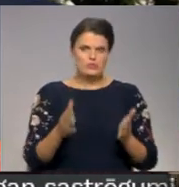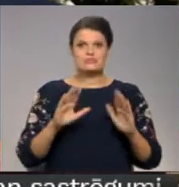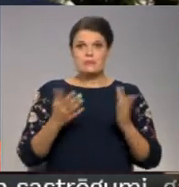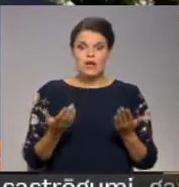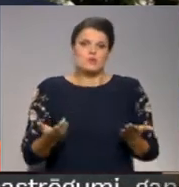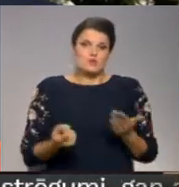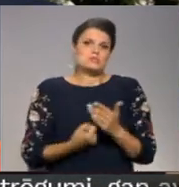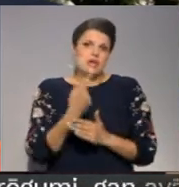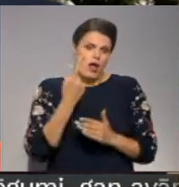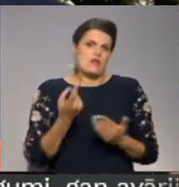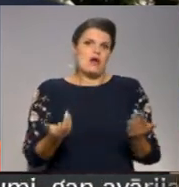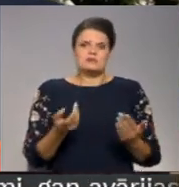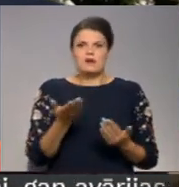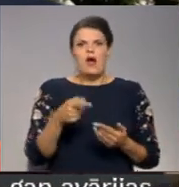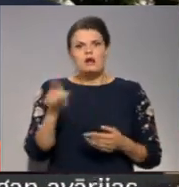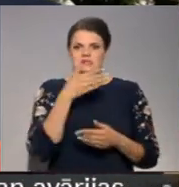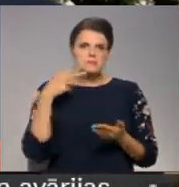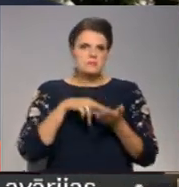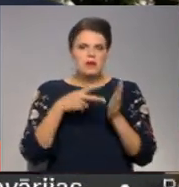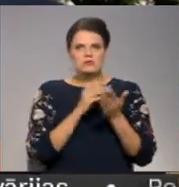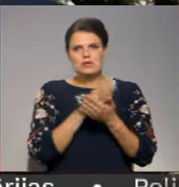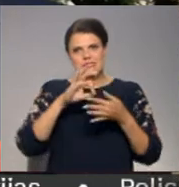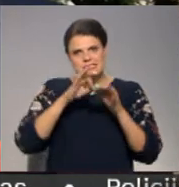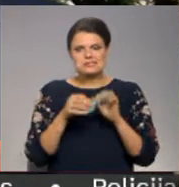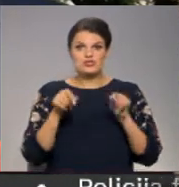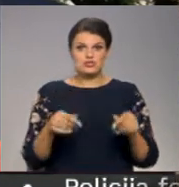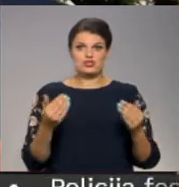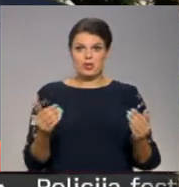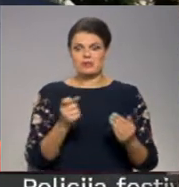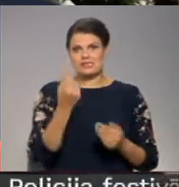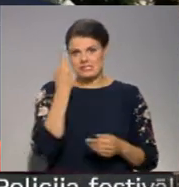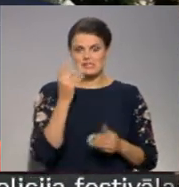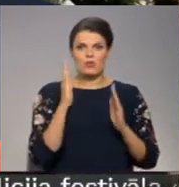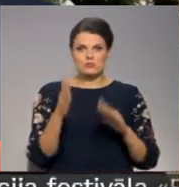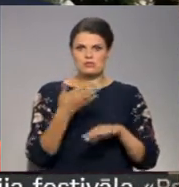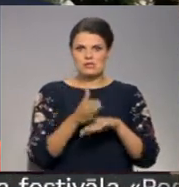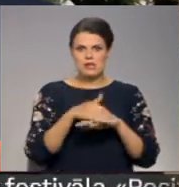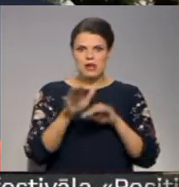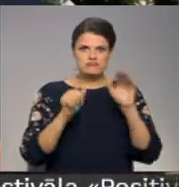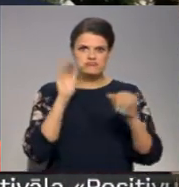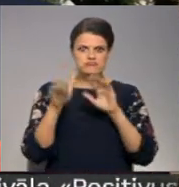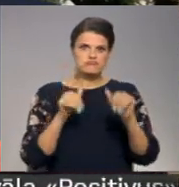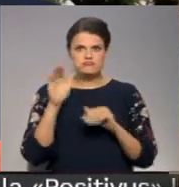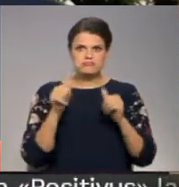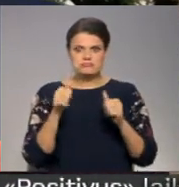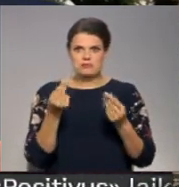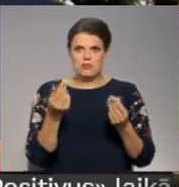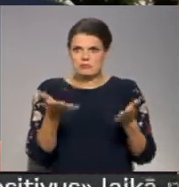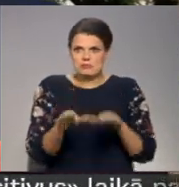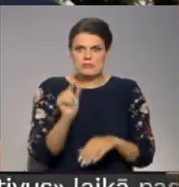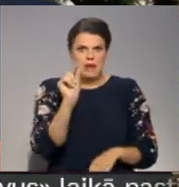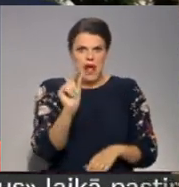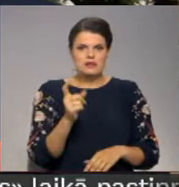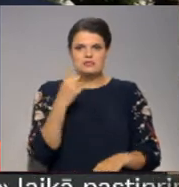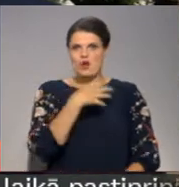tā ir sanācis, kad kāds nav paplānojis un noredzējis, ka šajā brīdī izveidosies kredita aizņemšanās pudeles kakls. Kad